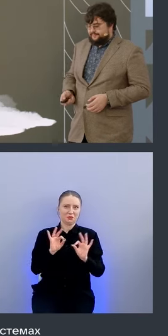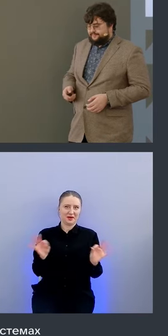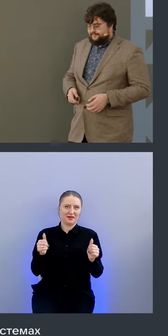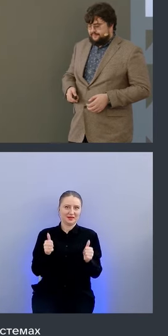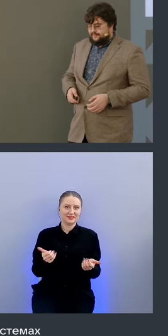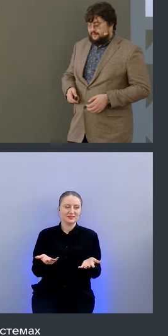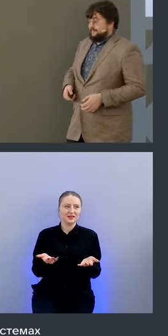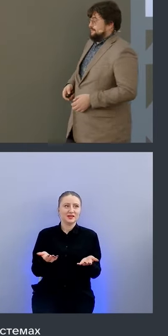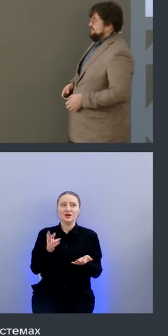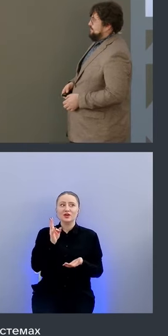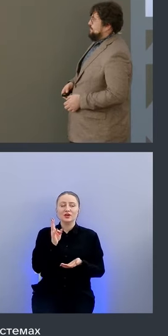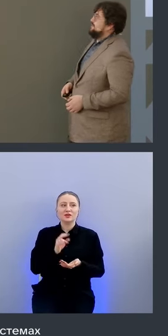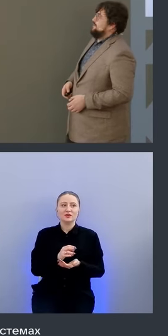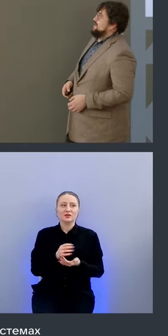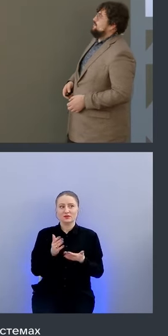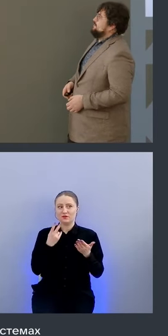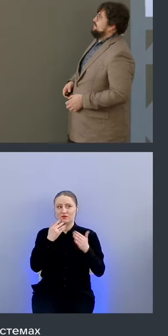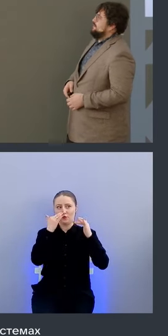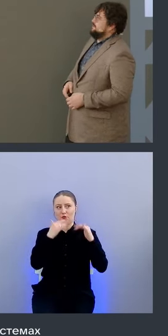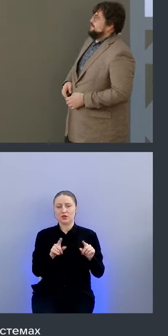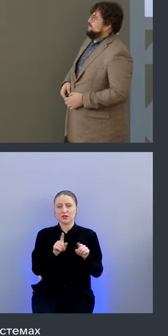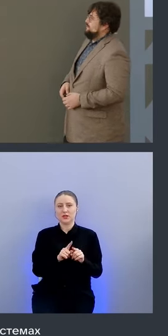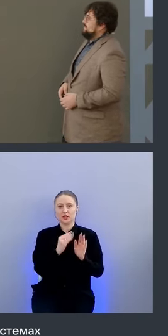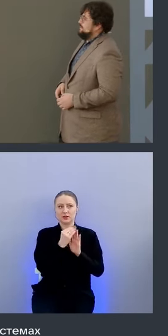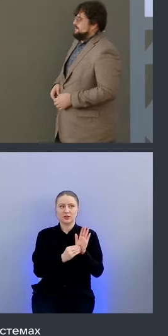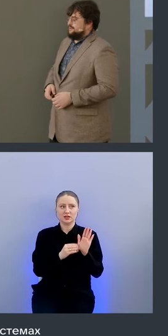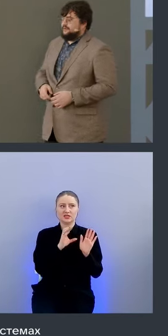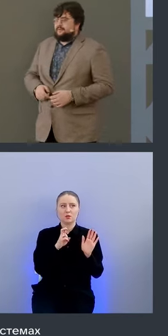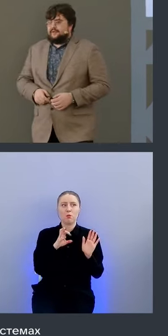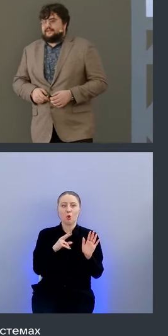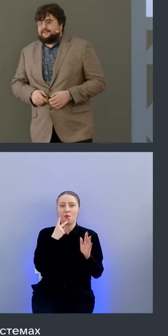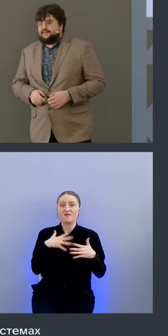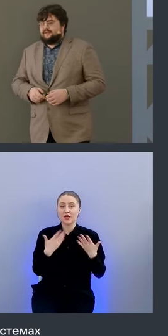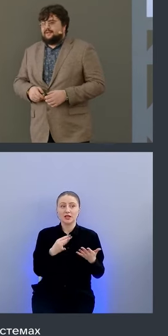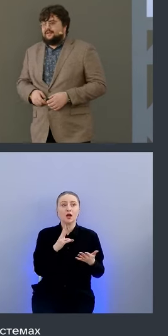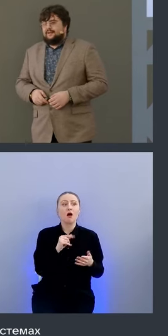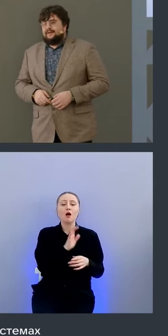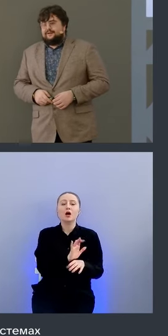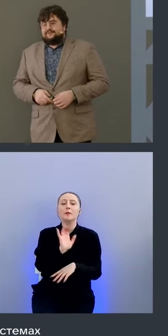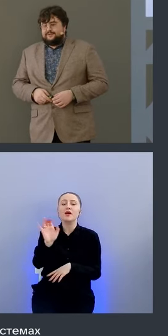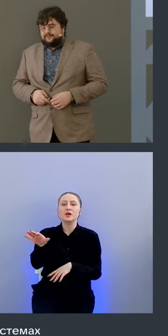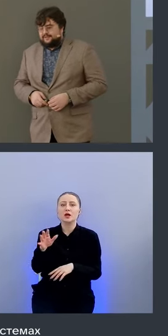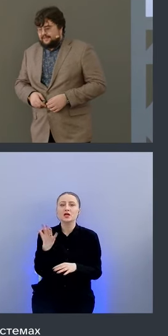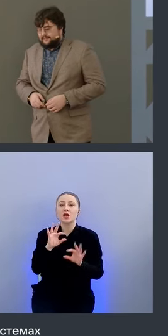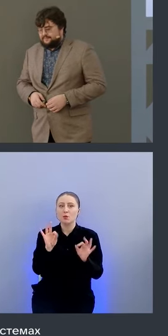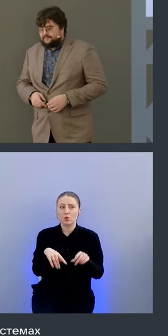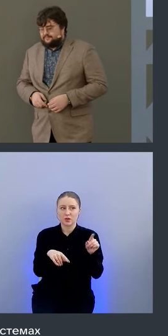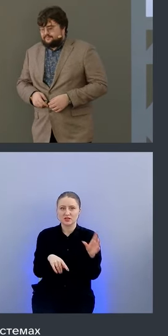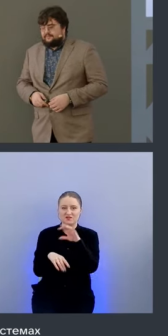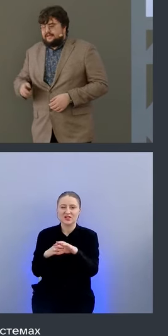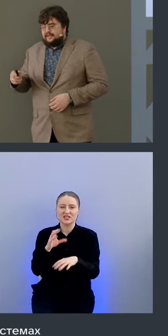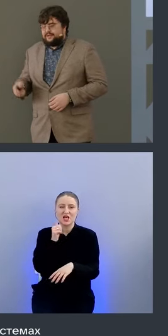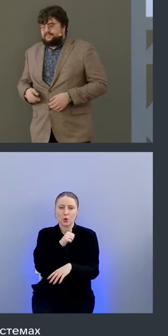вот так вот выглядит збом и вот так вот он отправляется у нас в security gate